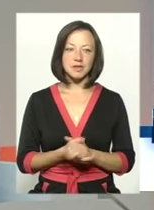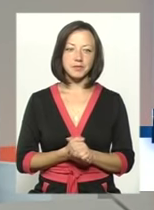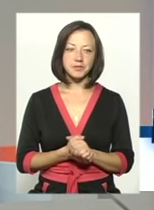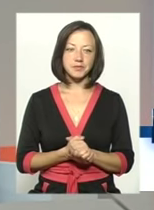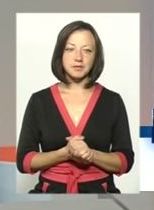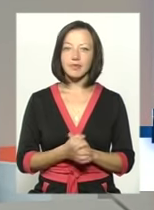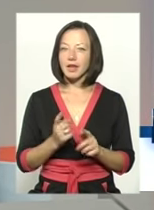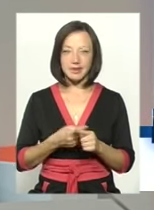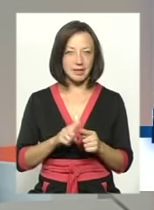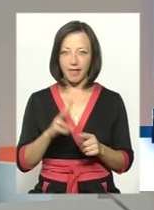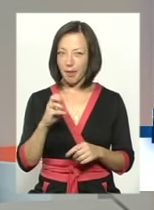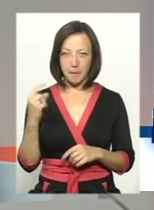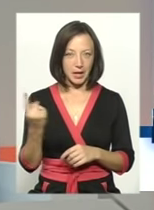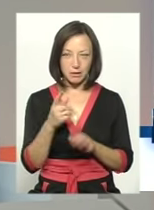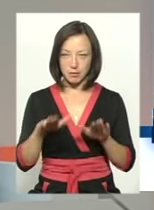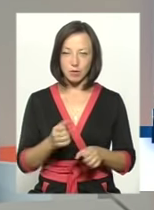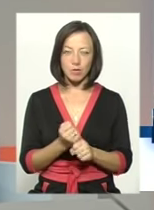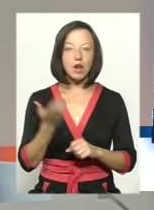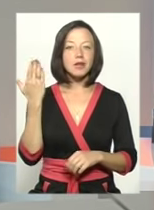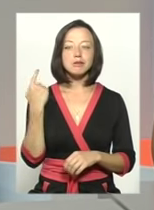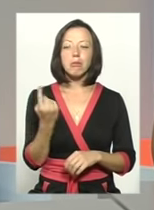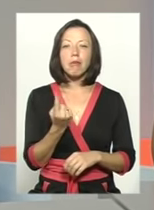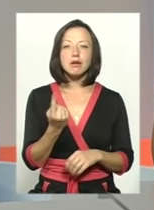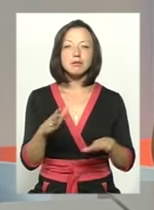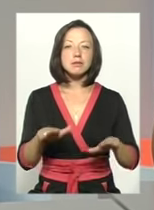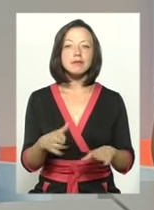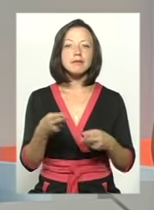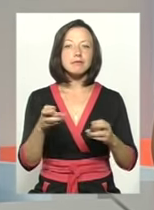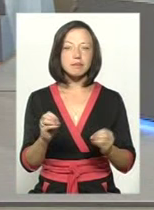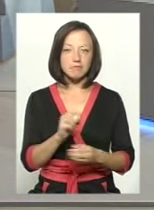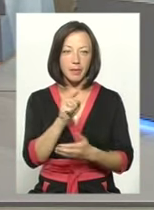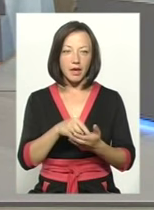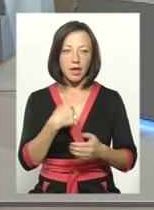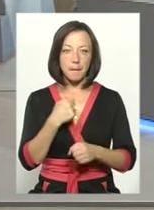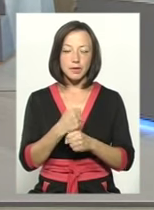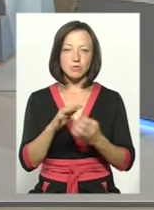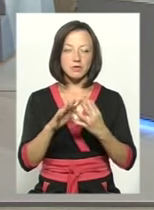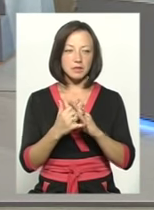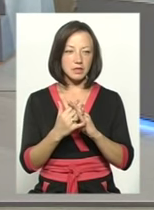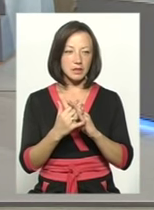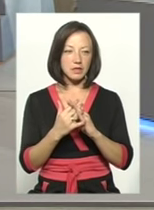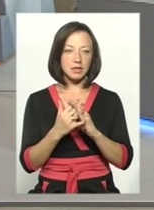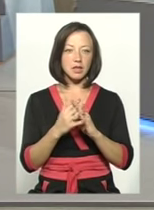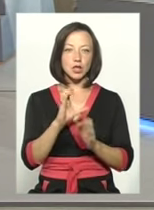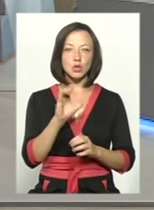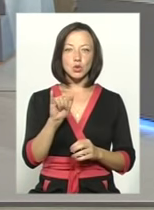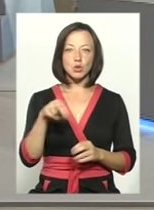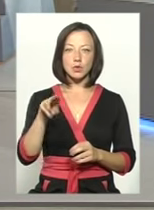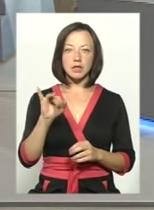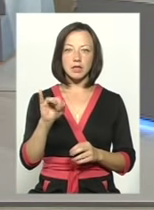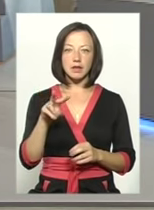Тобто це не перше місце роботи? Ні. А яка робота передувалася? Перед цим я працював також в селі, село судилки